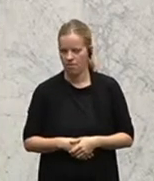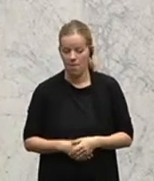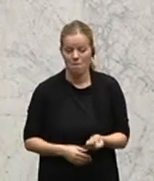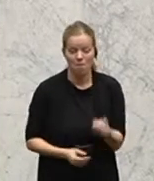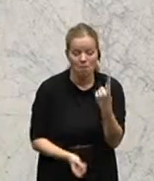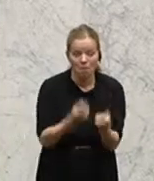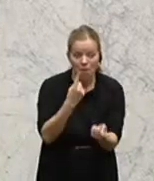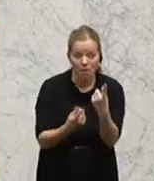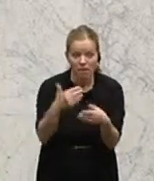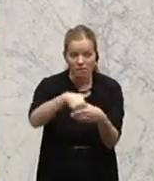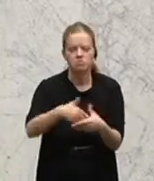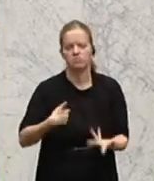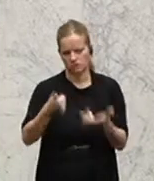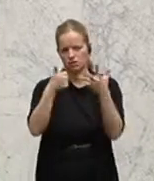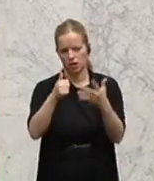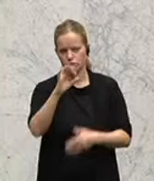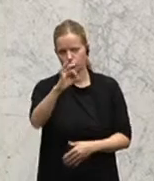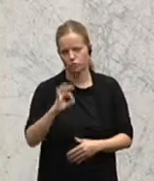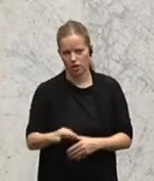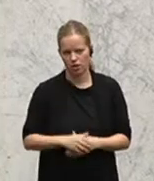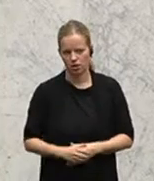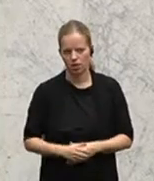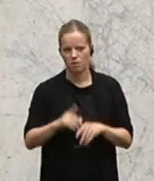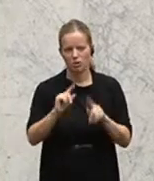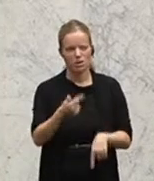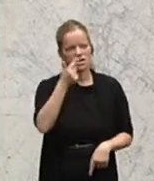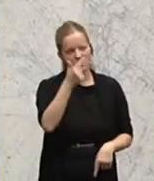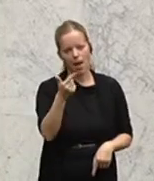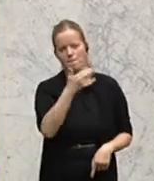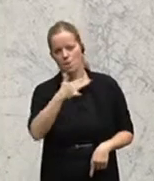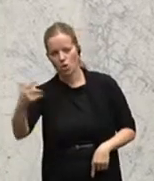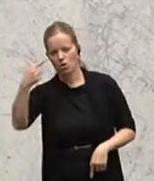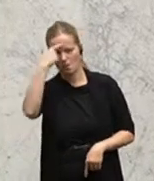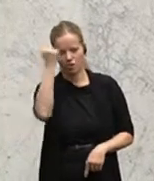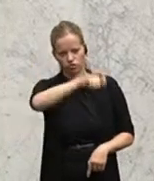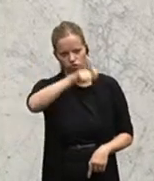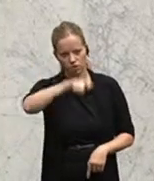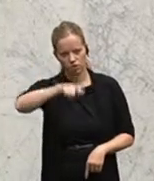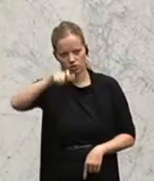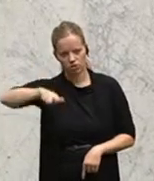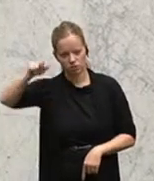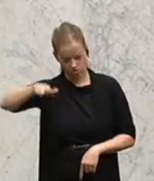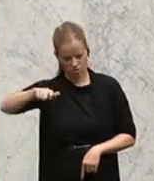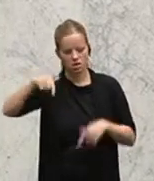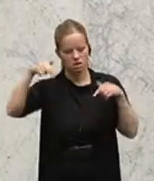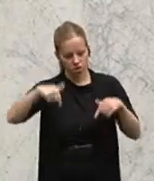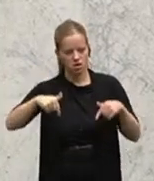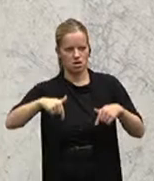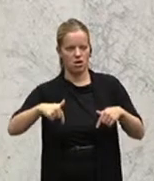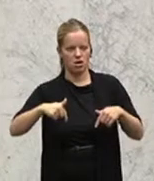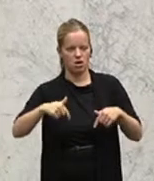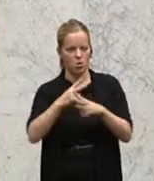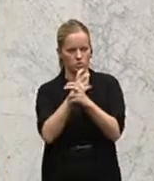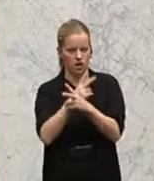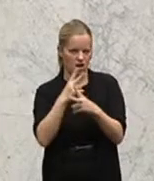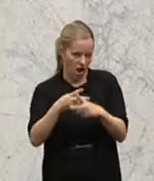Prozent. Zwei Millionen Menschen nehmen Krankenhausaufenthalte bei uns in Österreich in Anspruch und 120